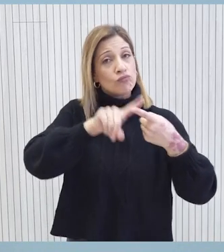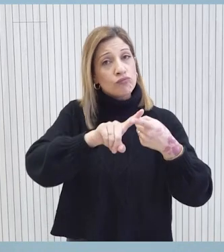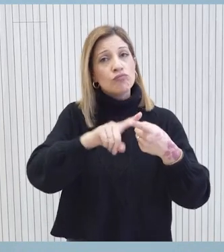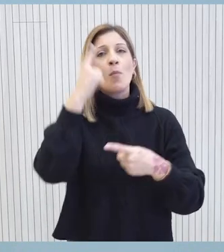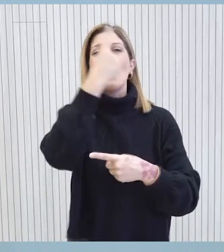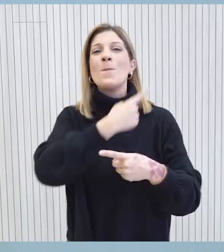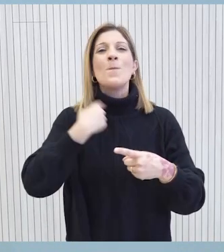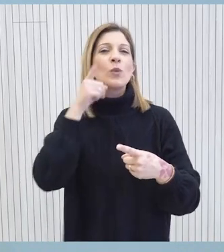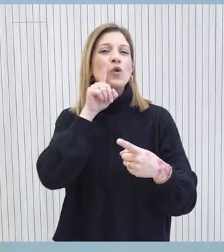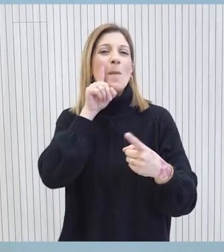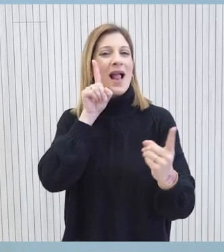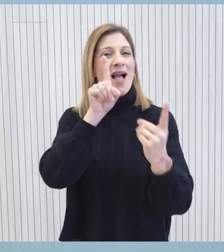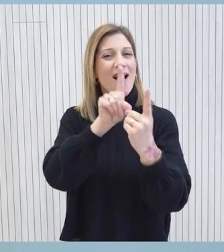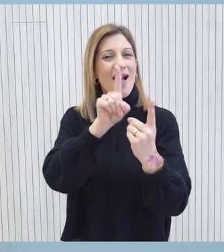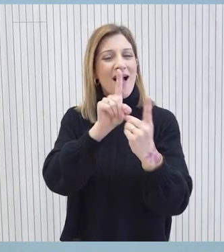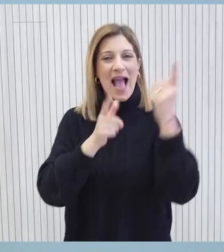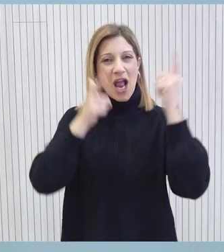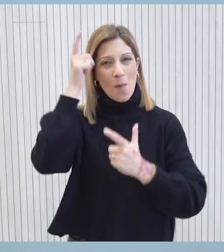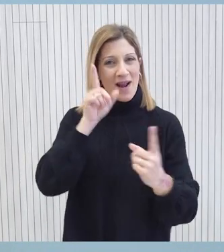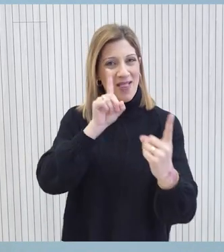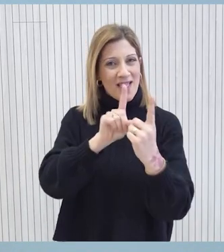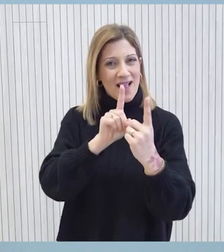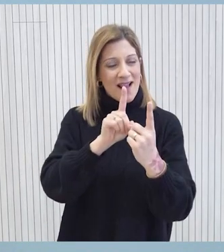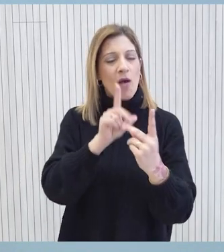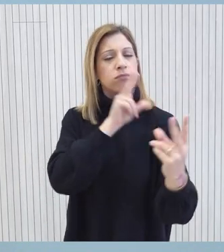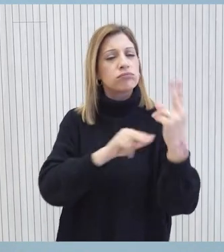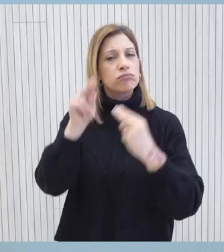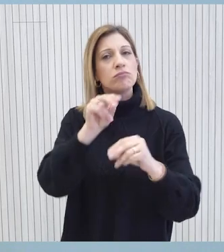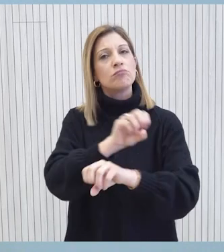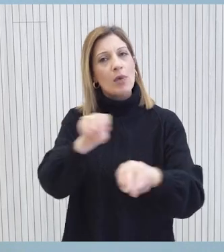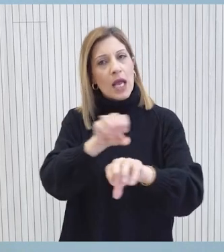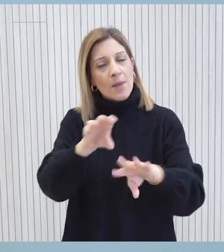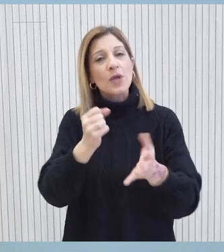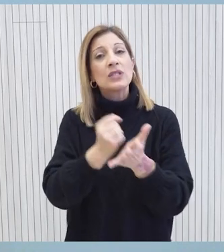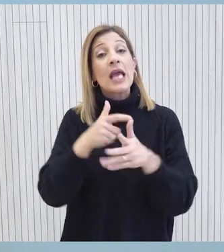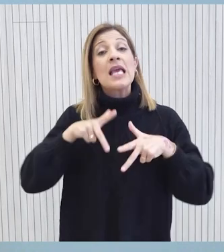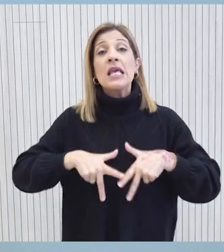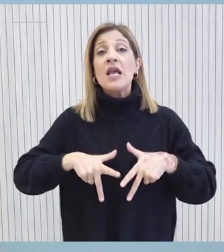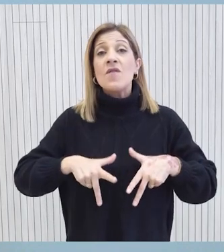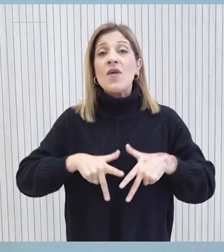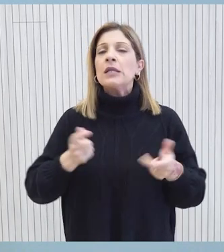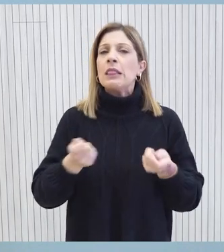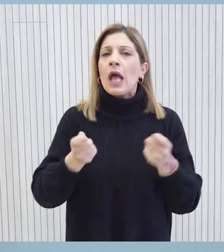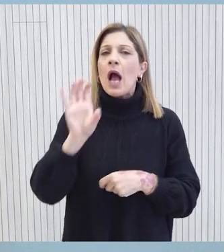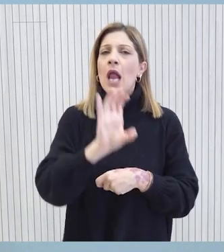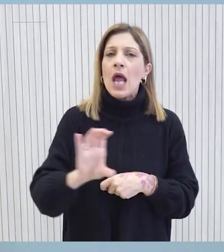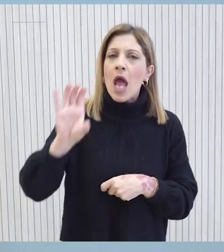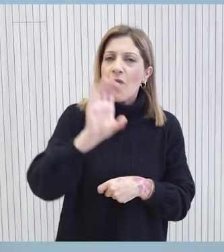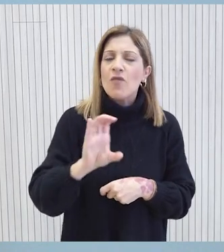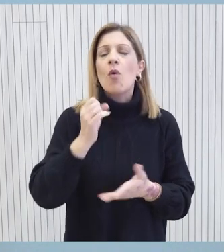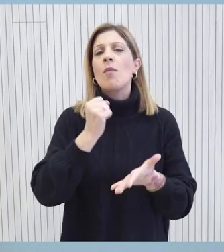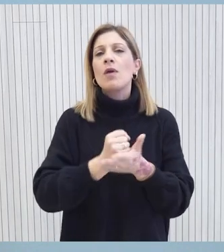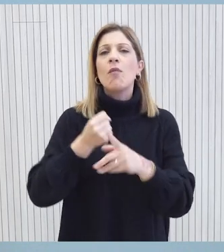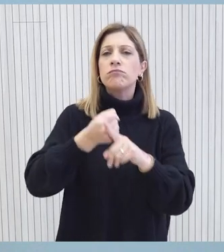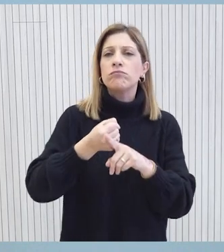προσωπική απεσταλμένη του Γενικού Γραμματέα των Ηνωμένων Εθνών, κ. Ολγκίν, καθώς και τις ενέργειες της κυβέρνησης σε ευρωπαϊκό και διευθύνες επίπεδο για το θέμα της